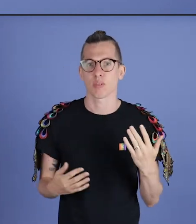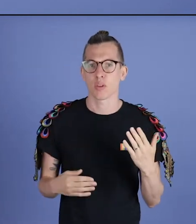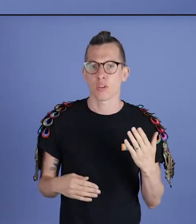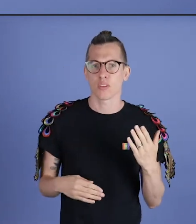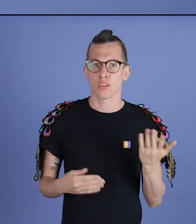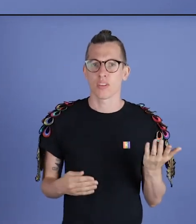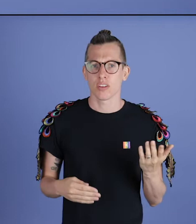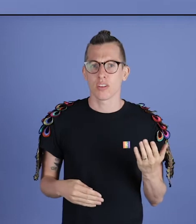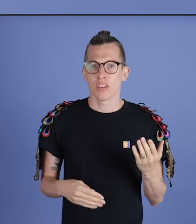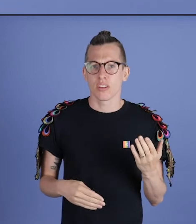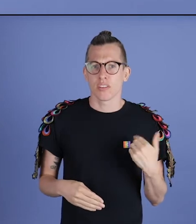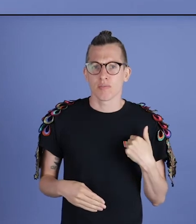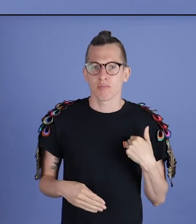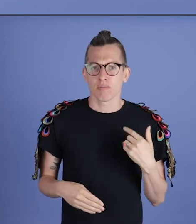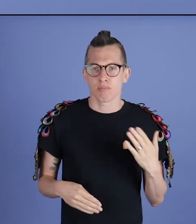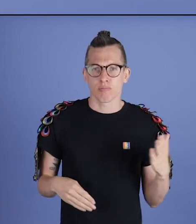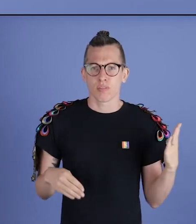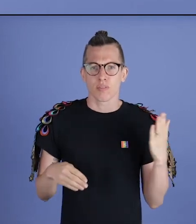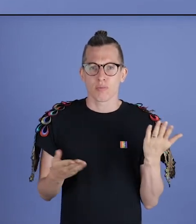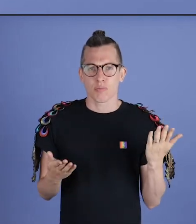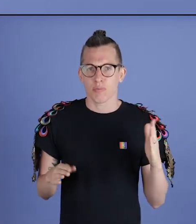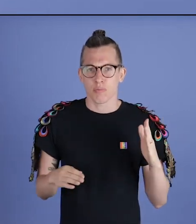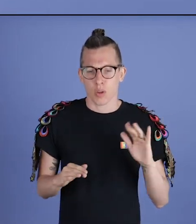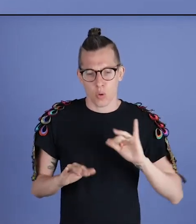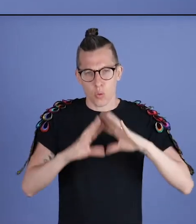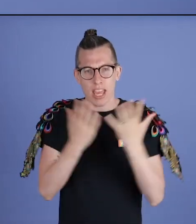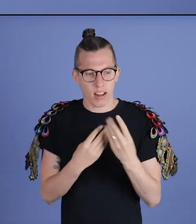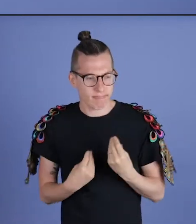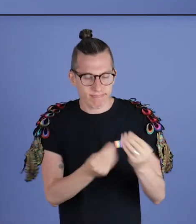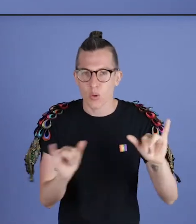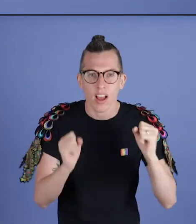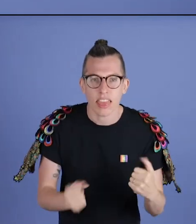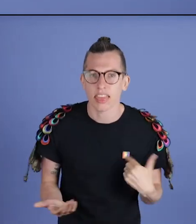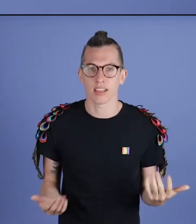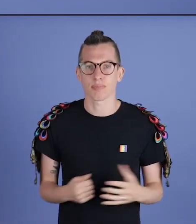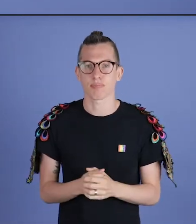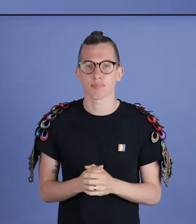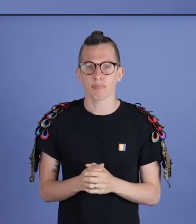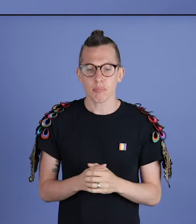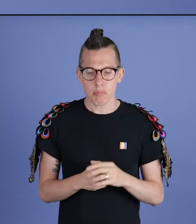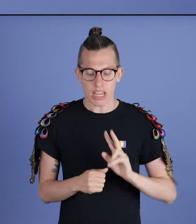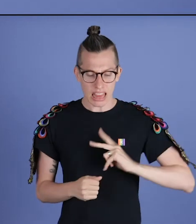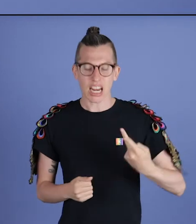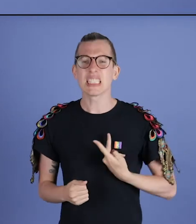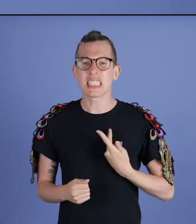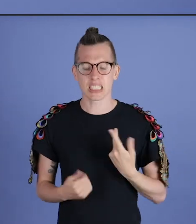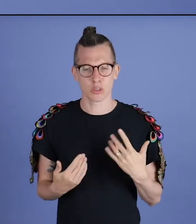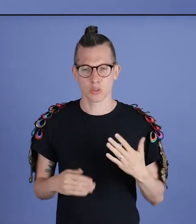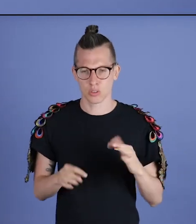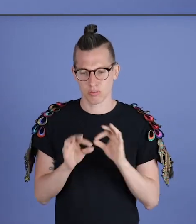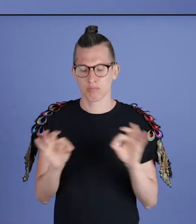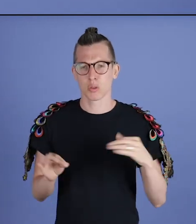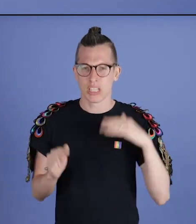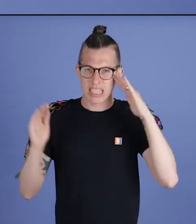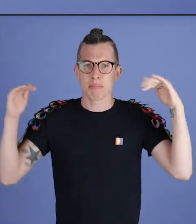wat kan ik aan de wereld bijdragen. Ik denk dat ik nooit zo diep heb gezeten als na de transitie, omdat